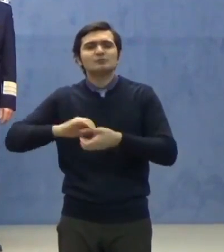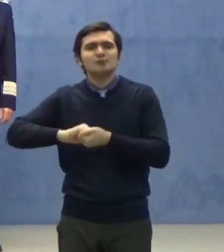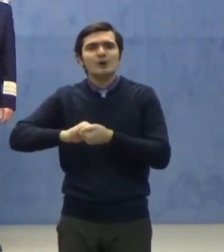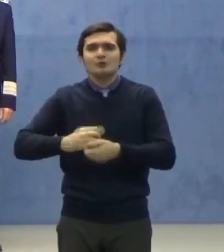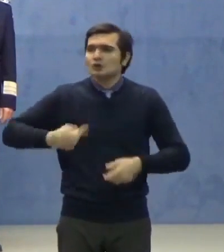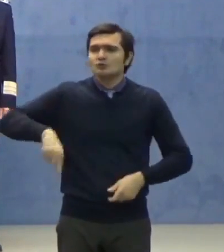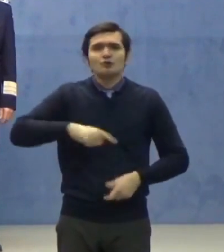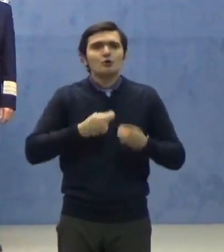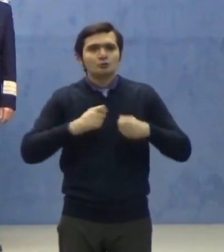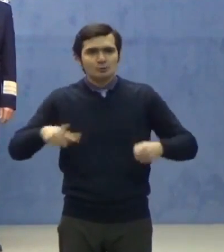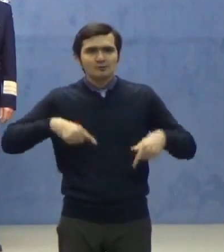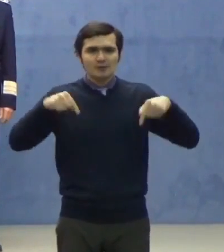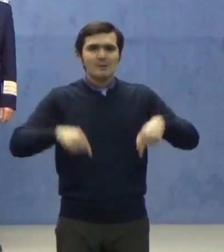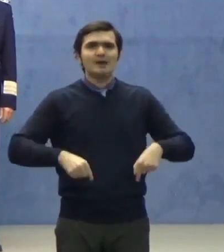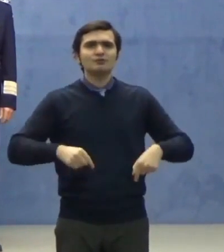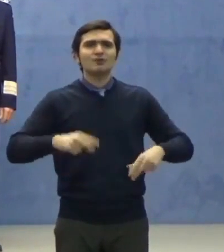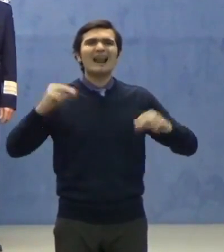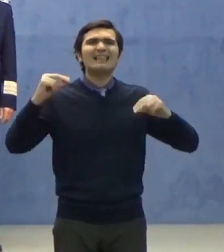suntem la datorie.